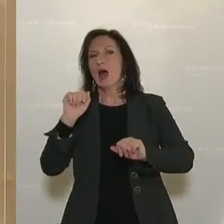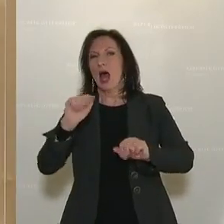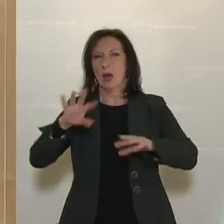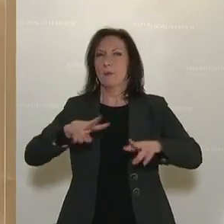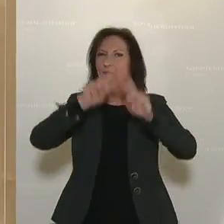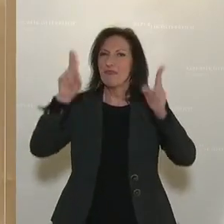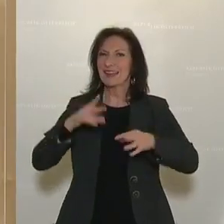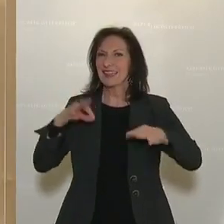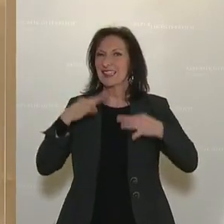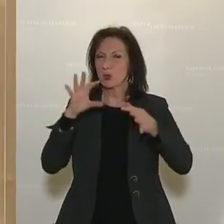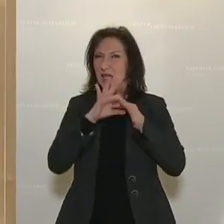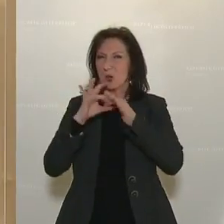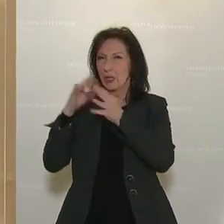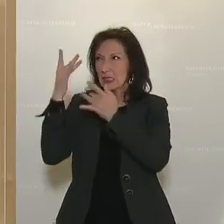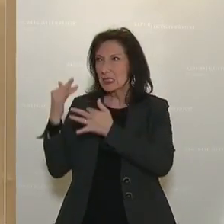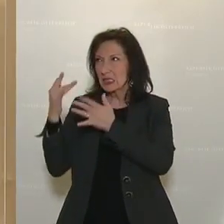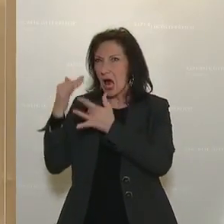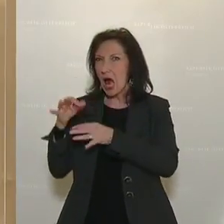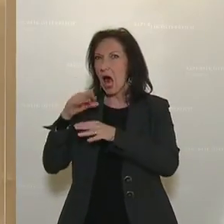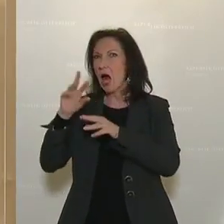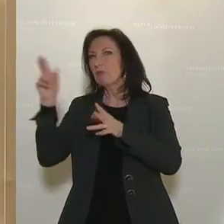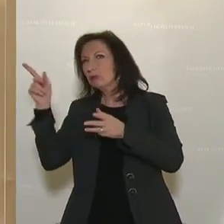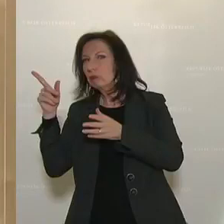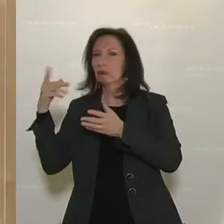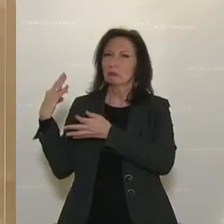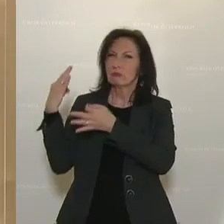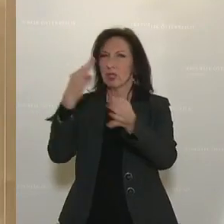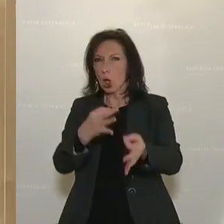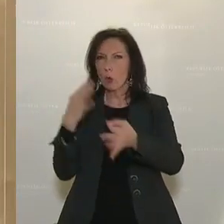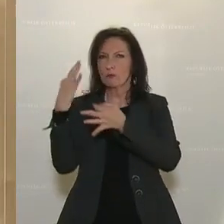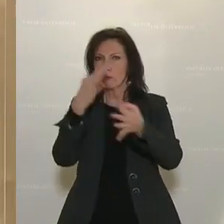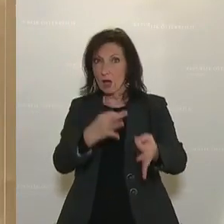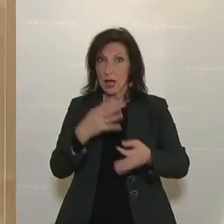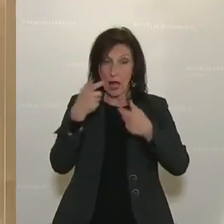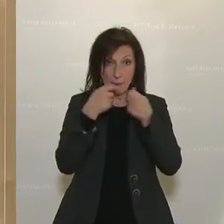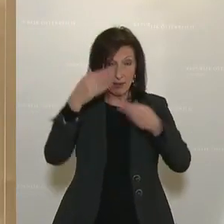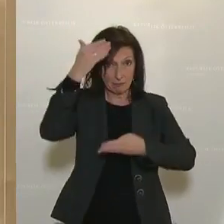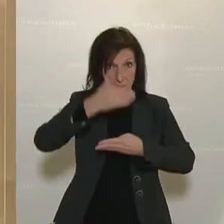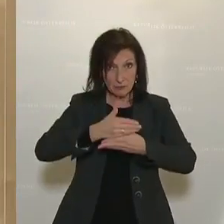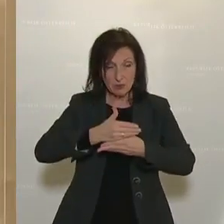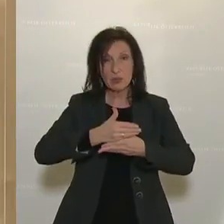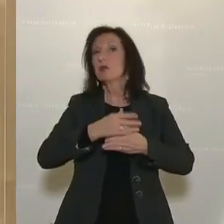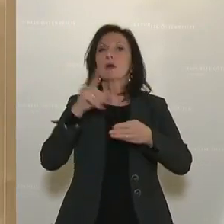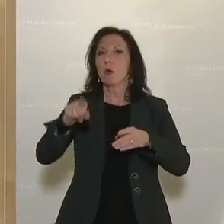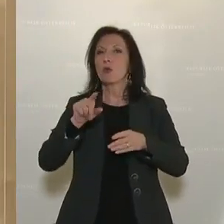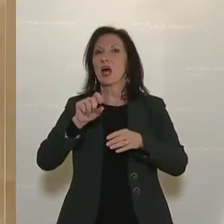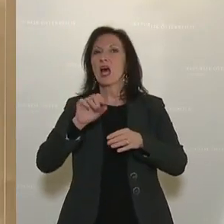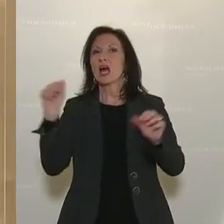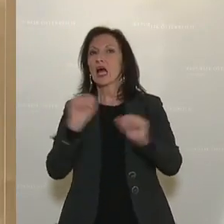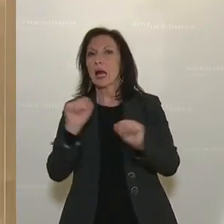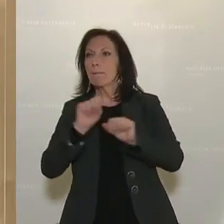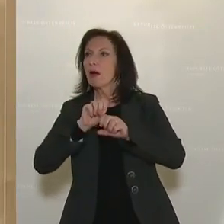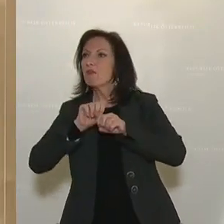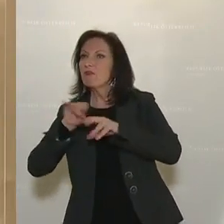Studien der WHO, die belegen, dass Maßnahmen wie ein harter Lockdown etwa im Zusammenhang mit der Verbreitung der Influenza